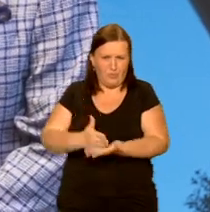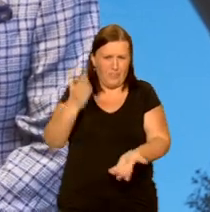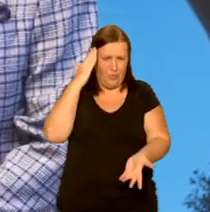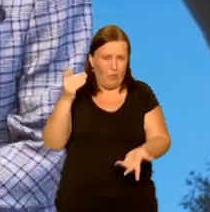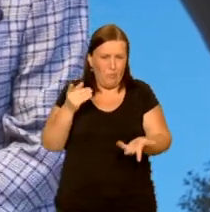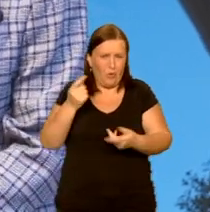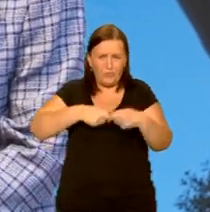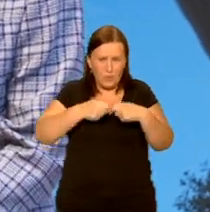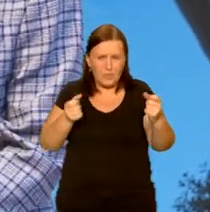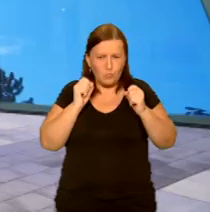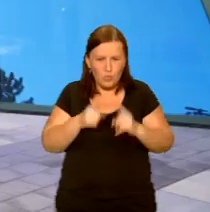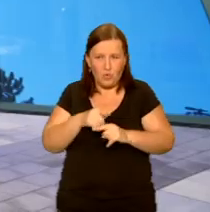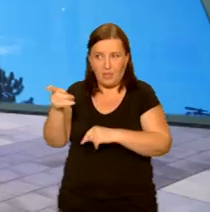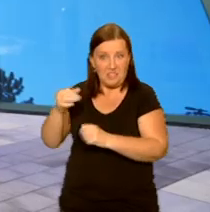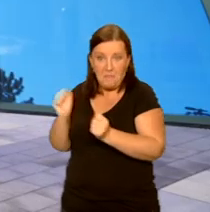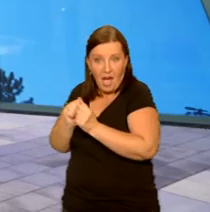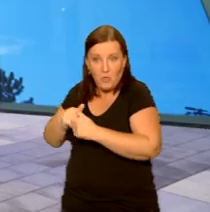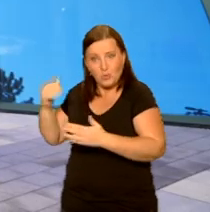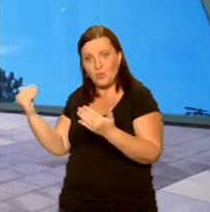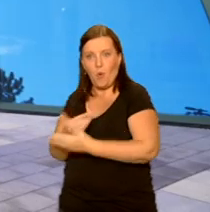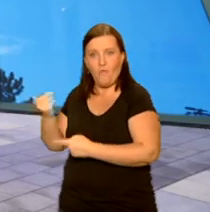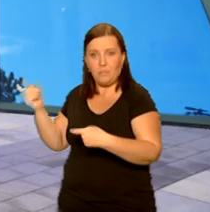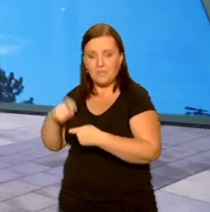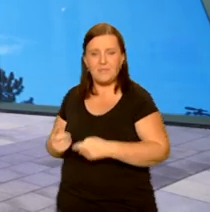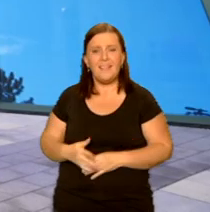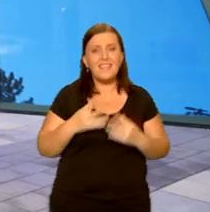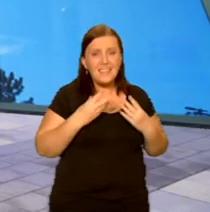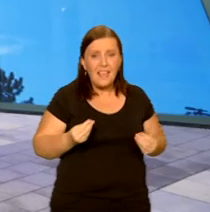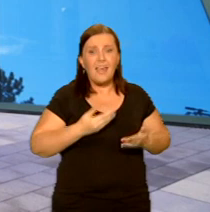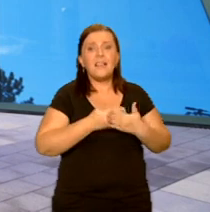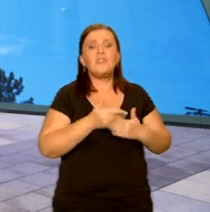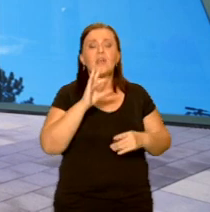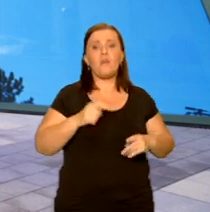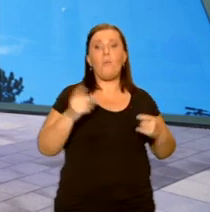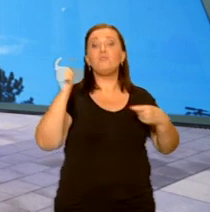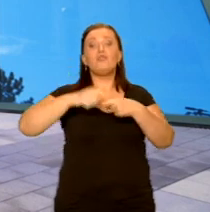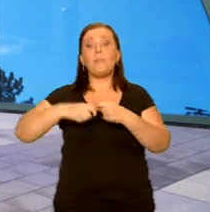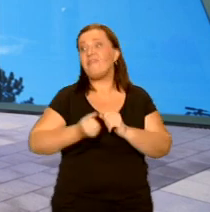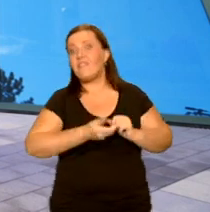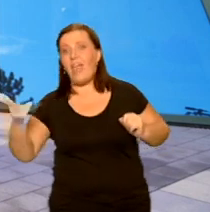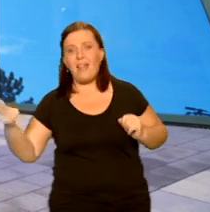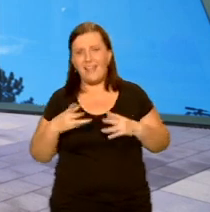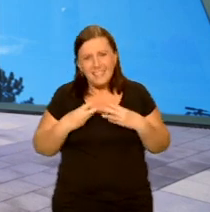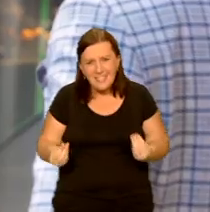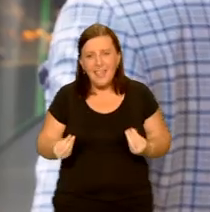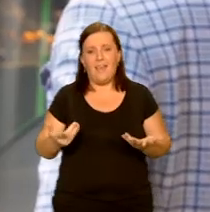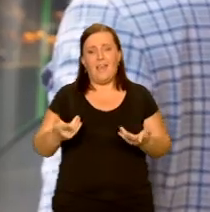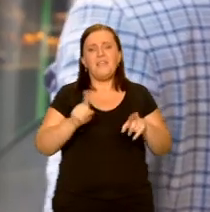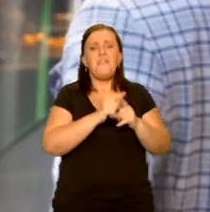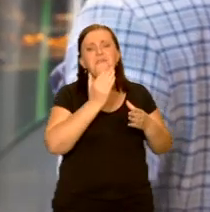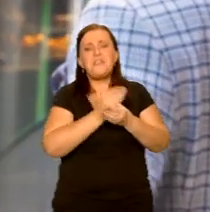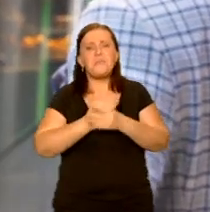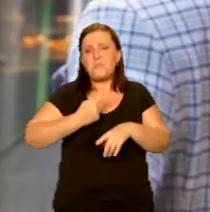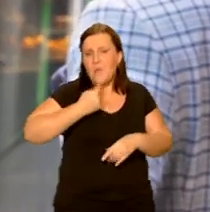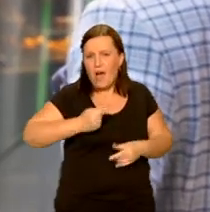rozwiązaniami, wieloma przyczepkami? Nie, dlatego, że wbrew pozorom tych modeli na świecie nie jest zbyt wiele i również film, które ich produkują, natomiast